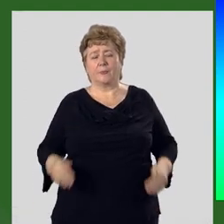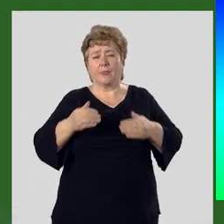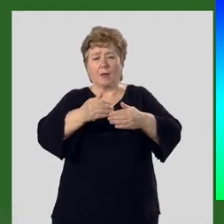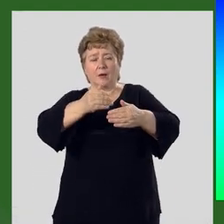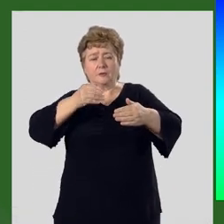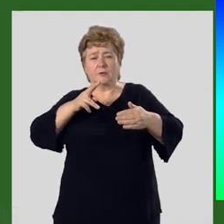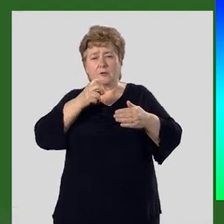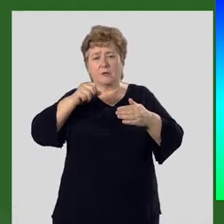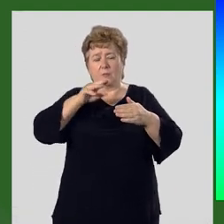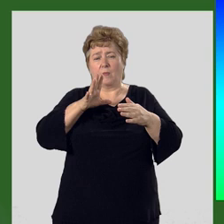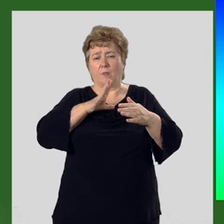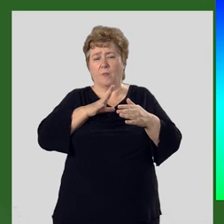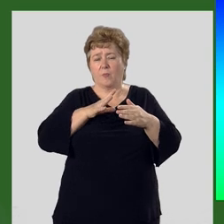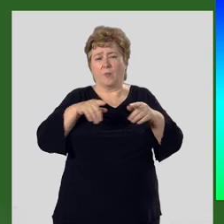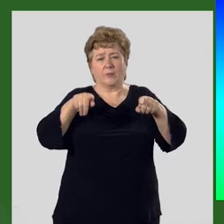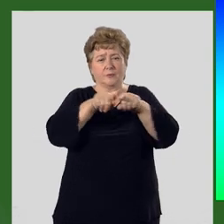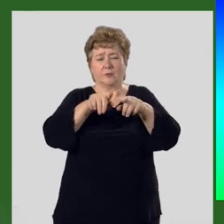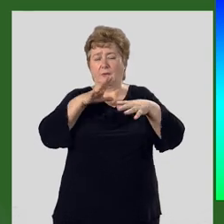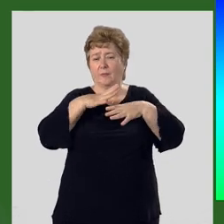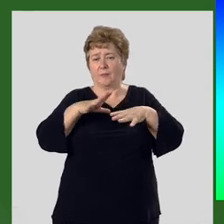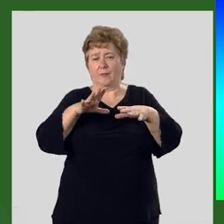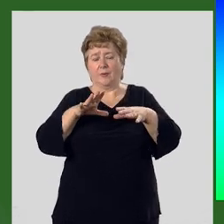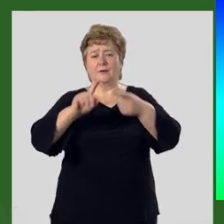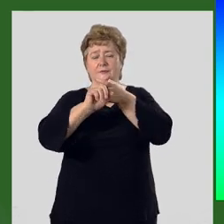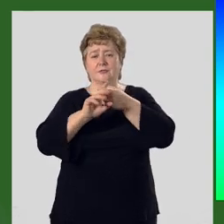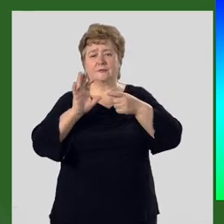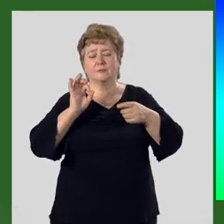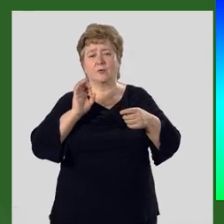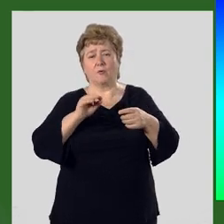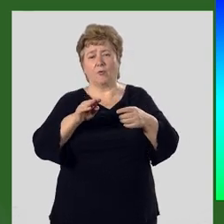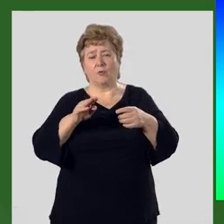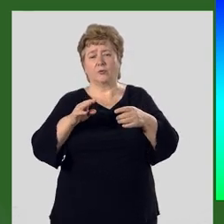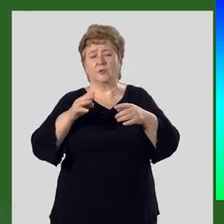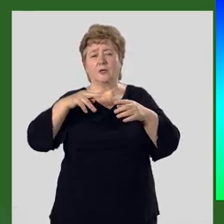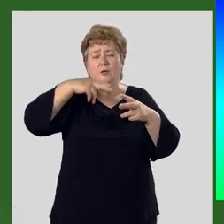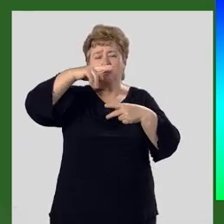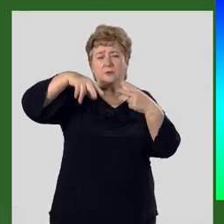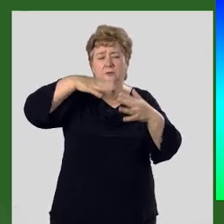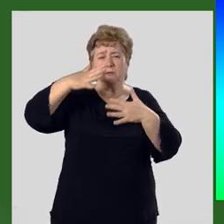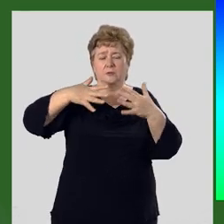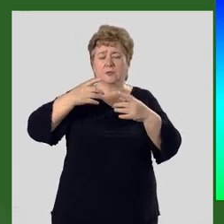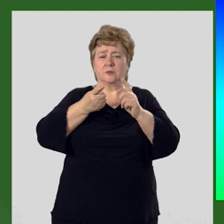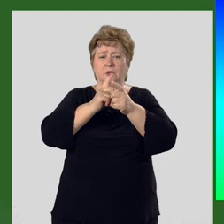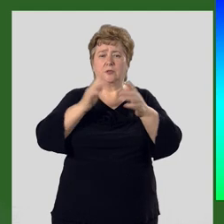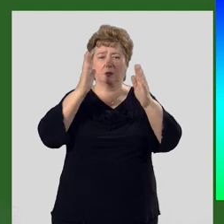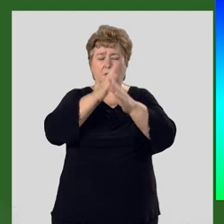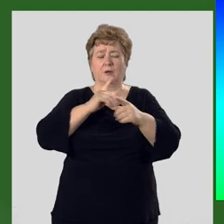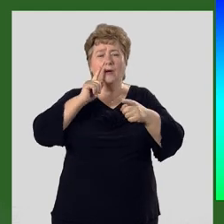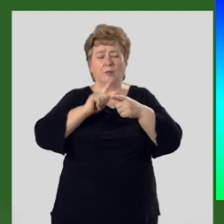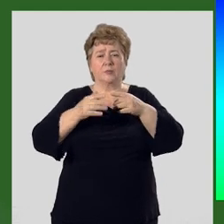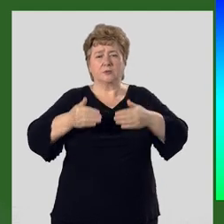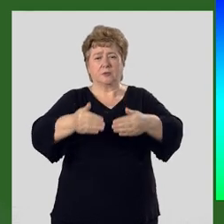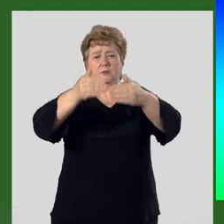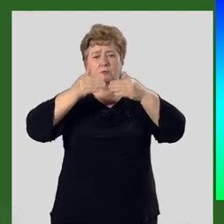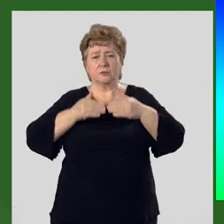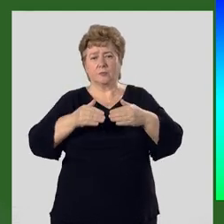Отступление ледников было неравномерно. В зависимости от циклонов изменение климата, быстрое